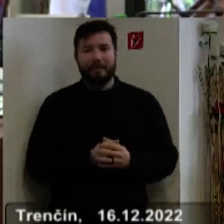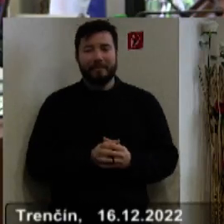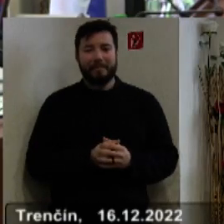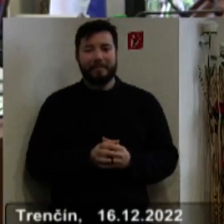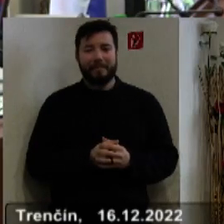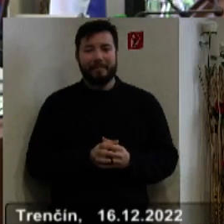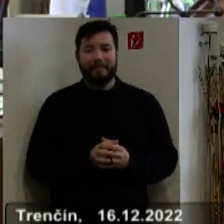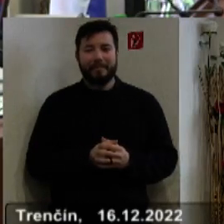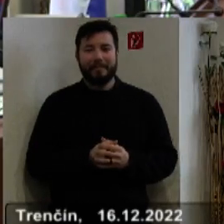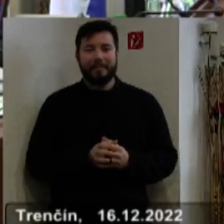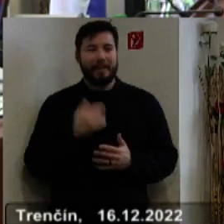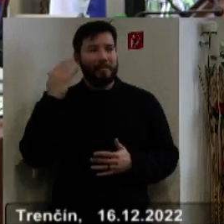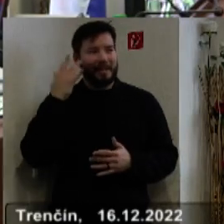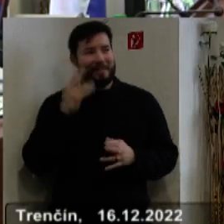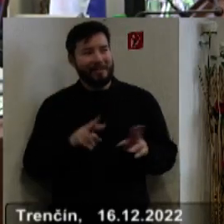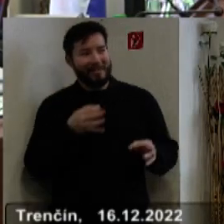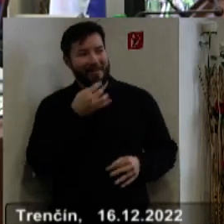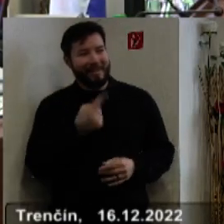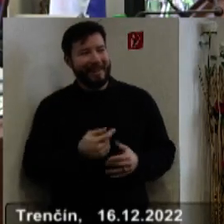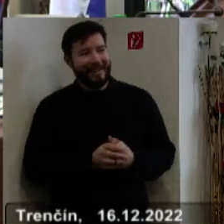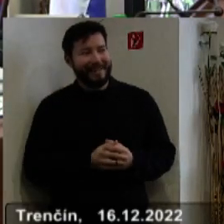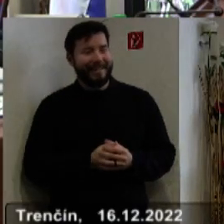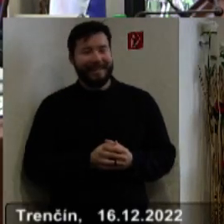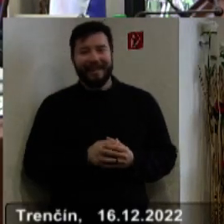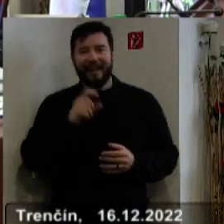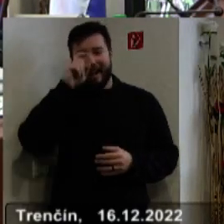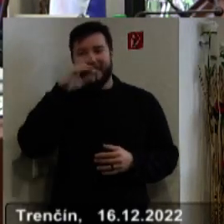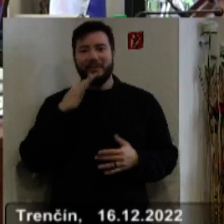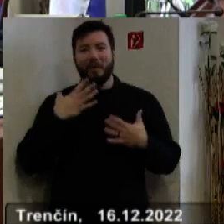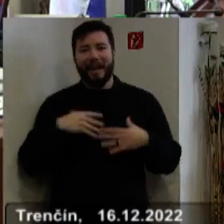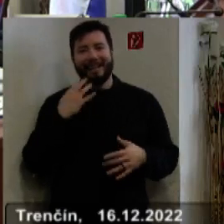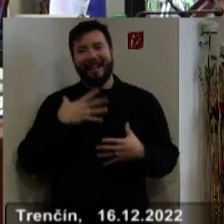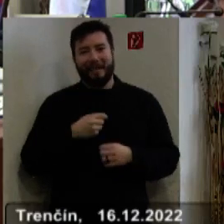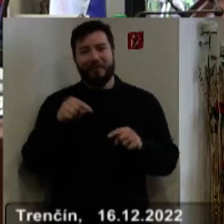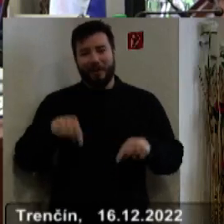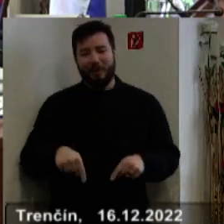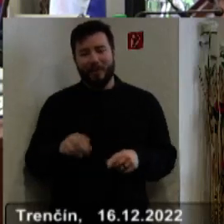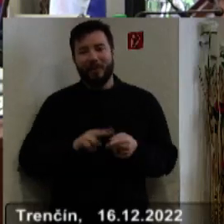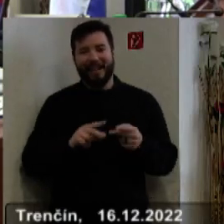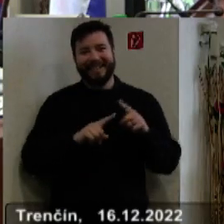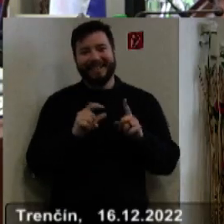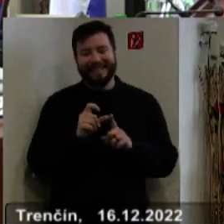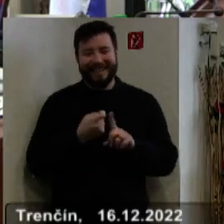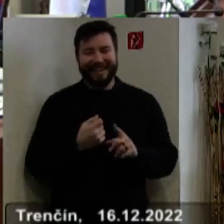môžem to povedať, chalani tak sú radí, keď tlmočia tu na úrade TSK.